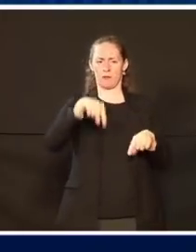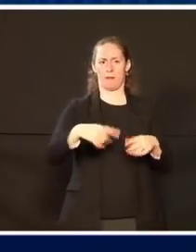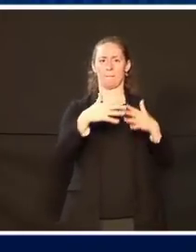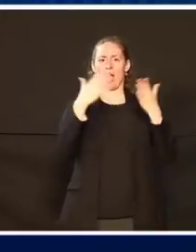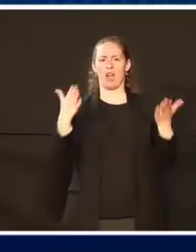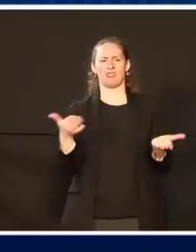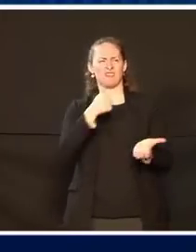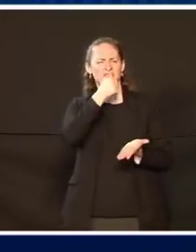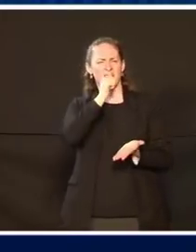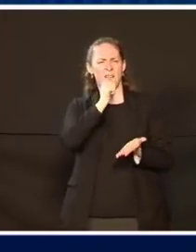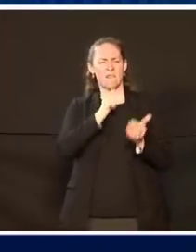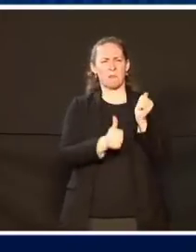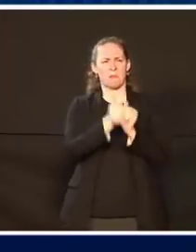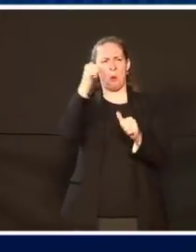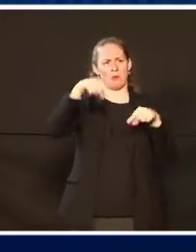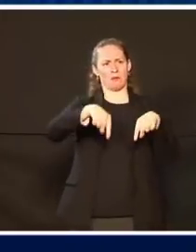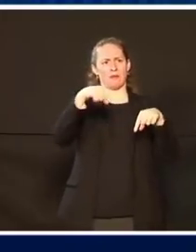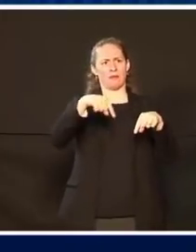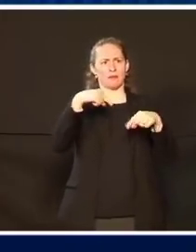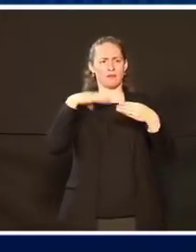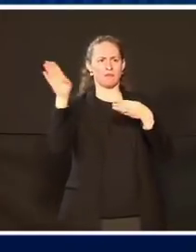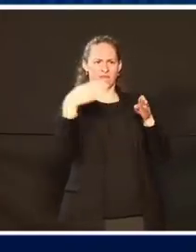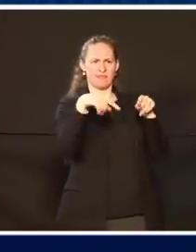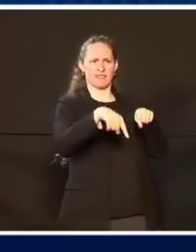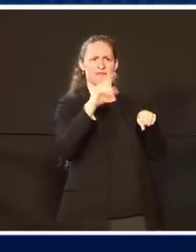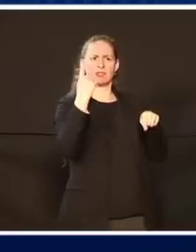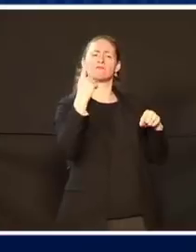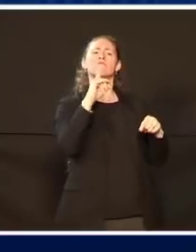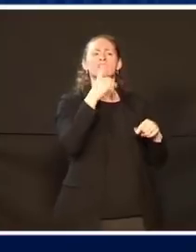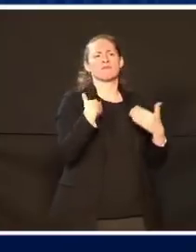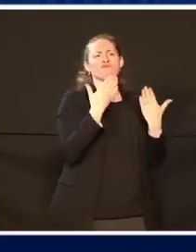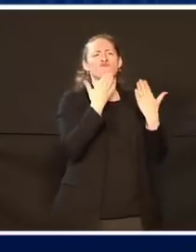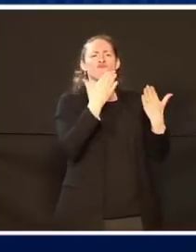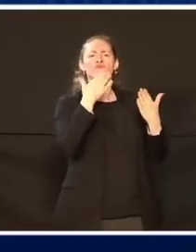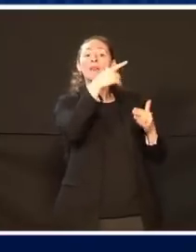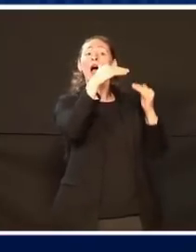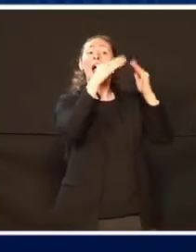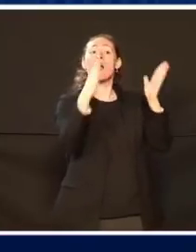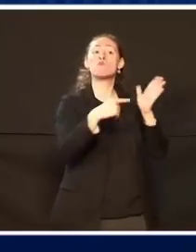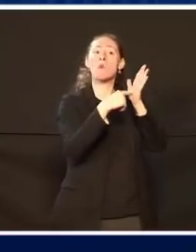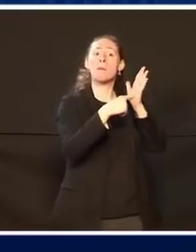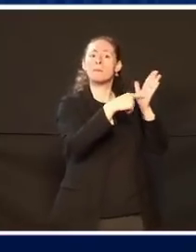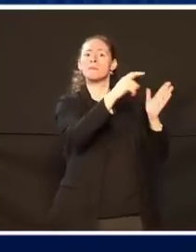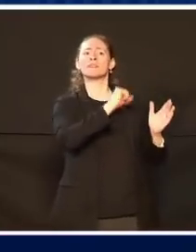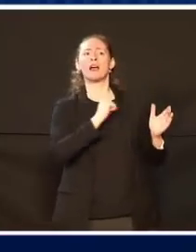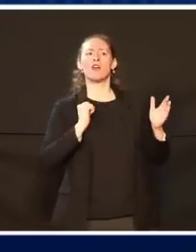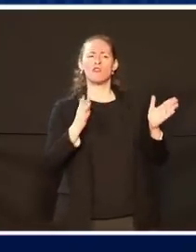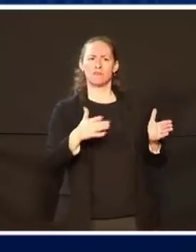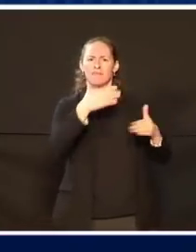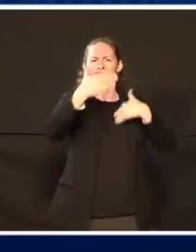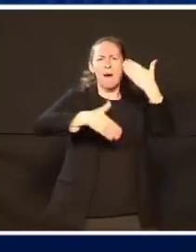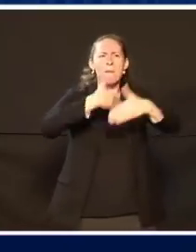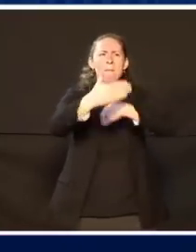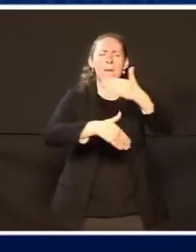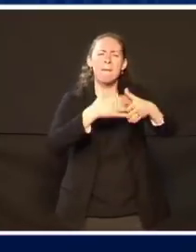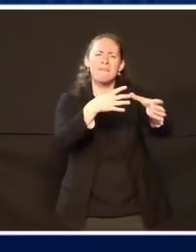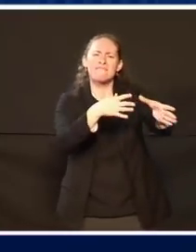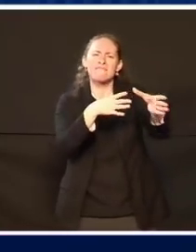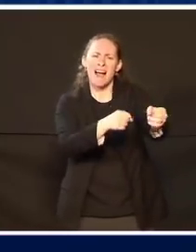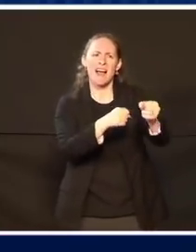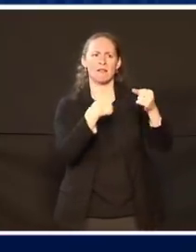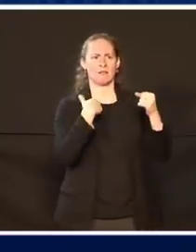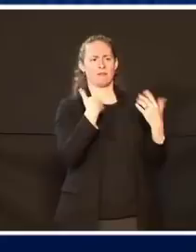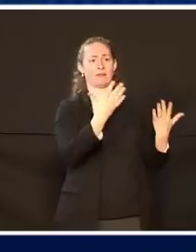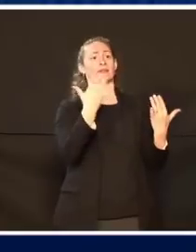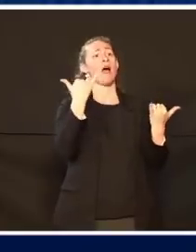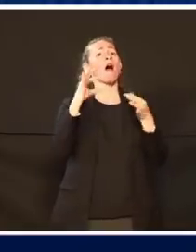dem Repräsentantenhaus auch dankbar für ihre Kooperation. Hier ist was im Plan steht.